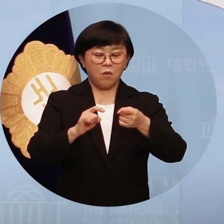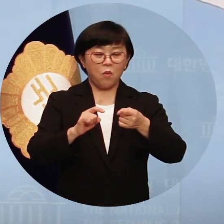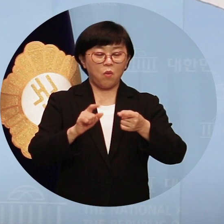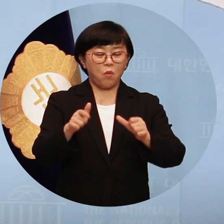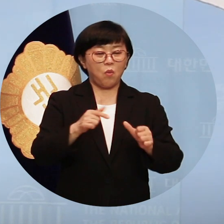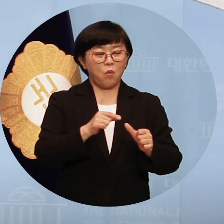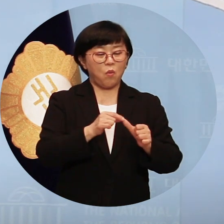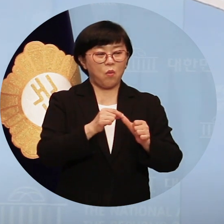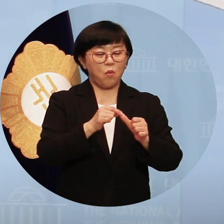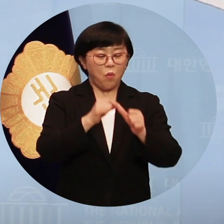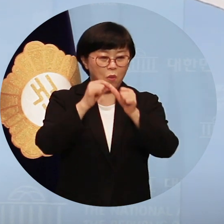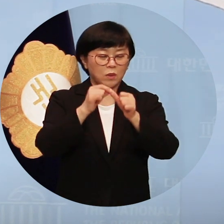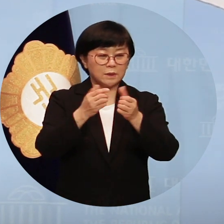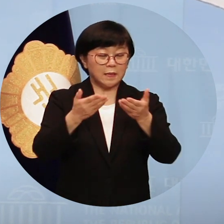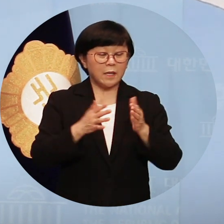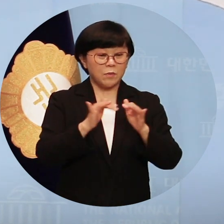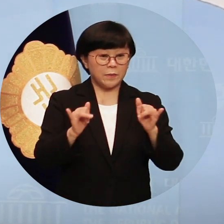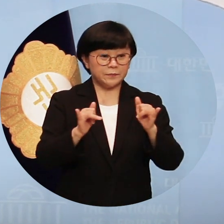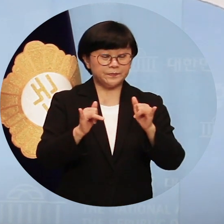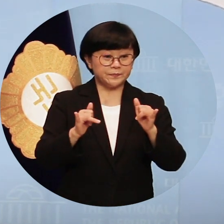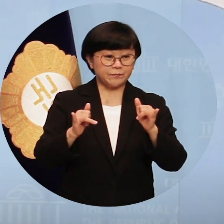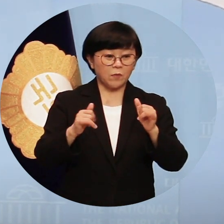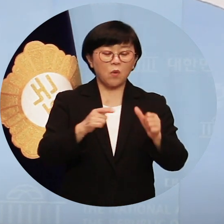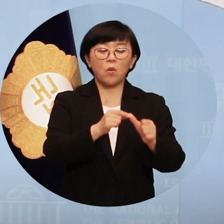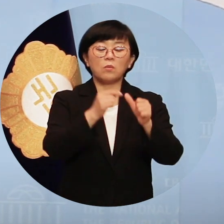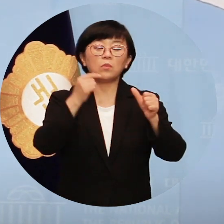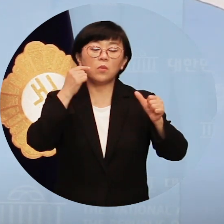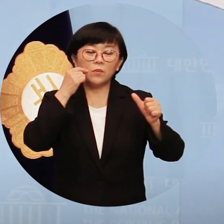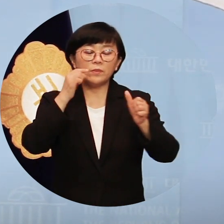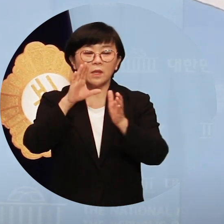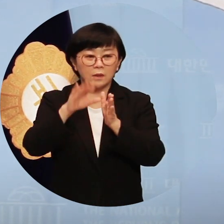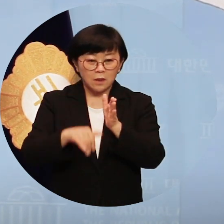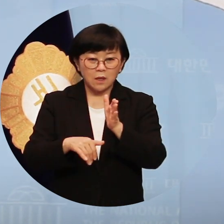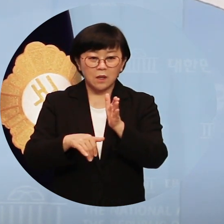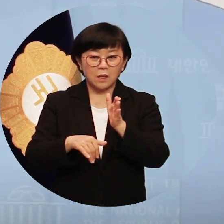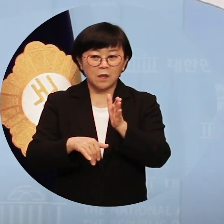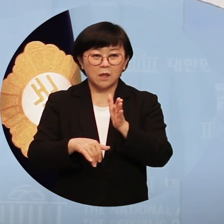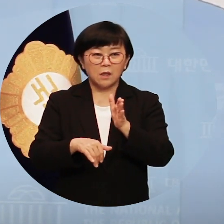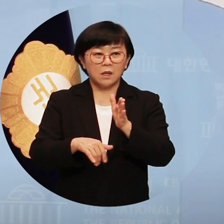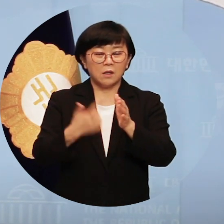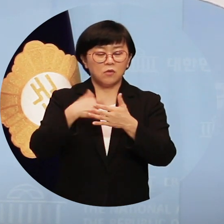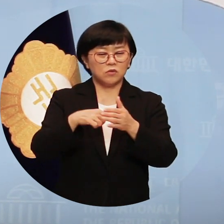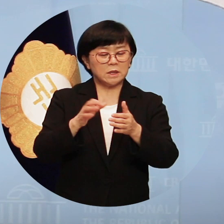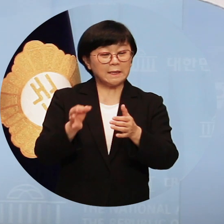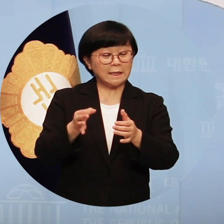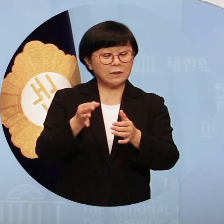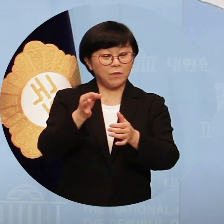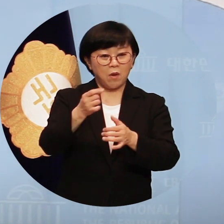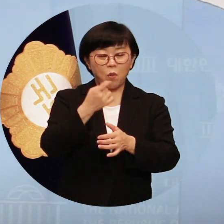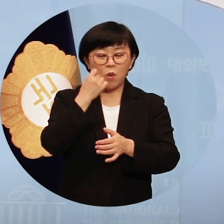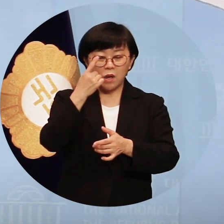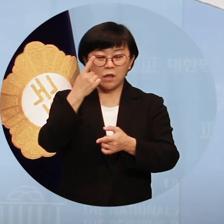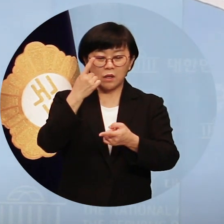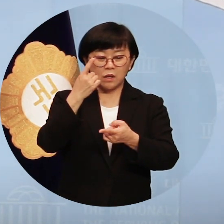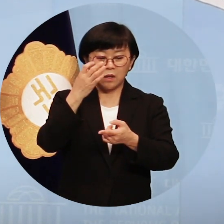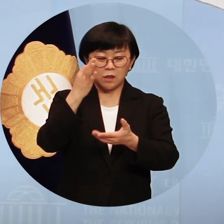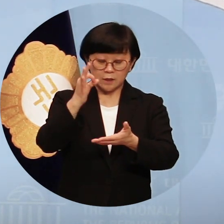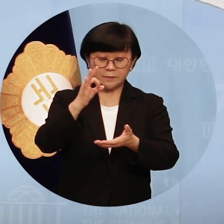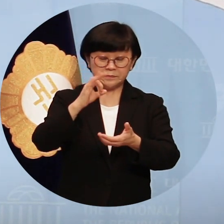단절된 경우에는 구직급여 한액의 범위 내에서 금액을 지원합니다. 또 비대면 수업 등